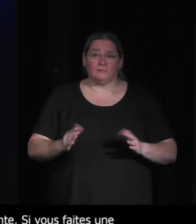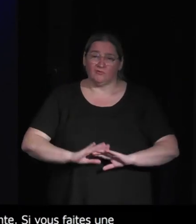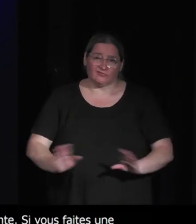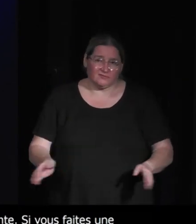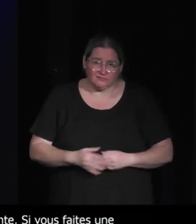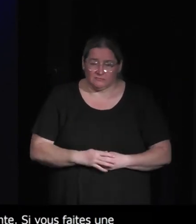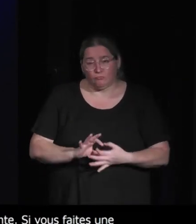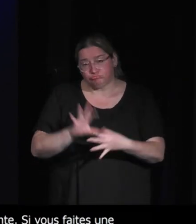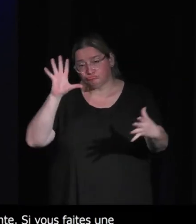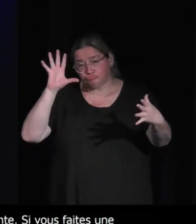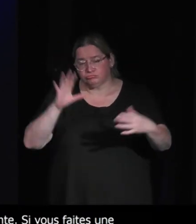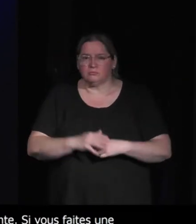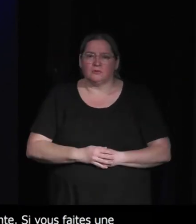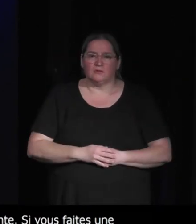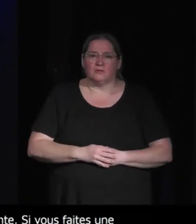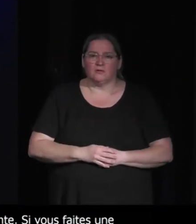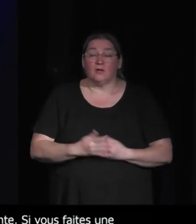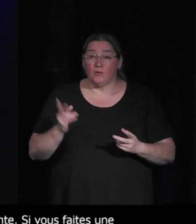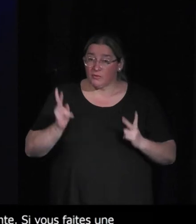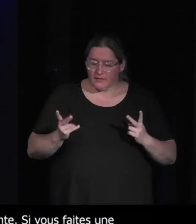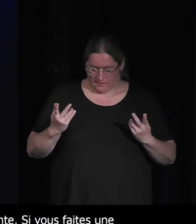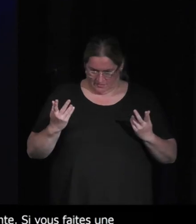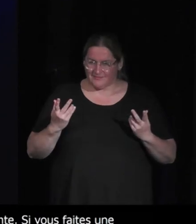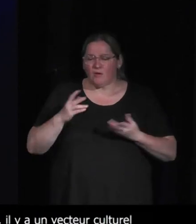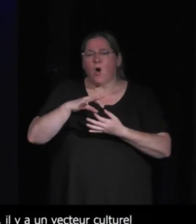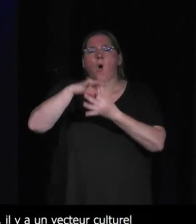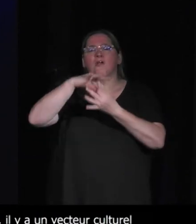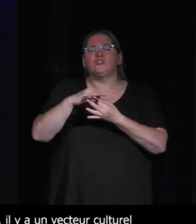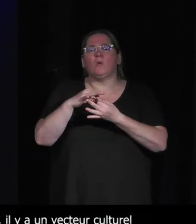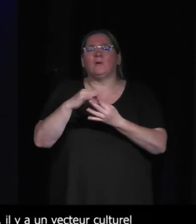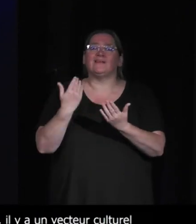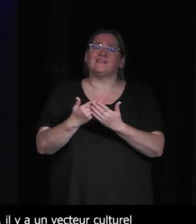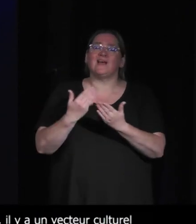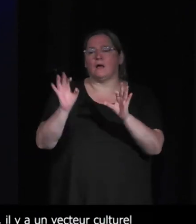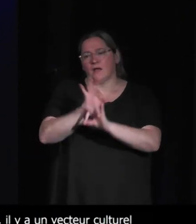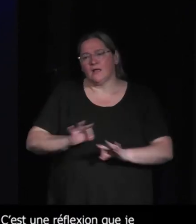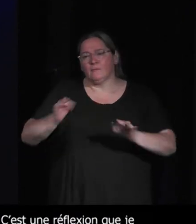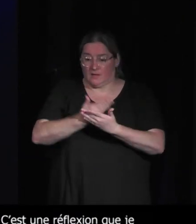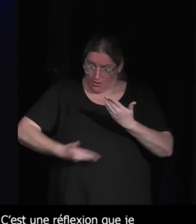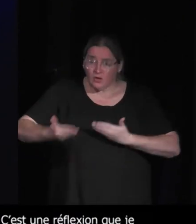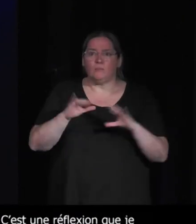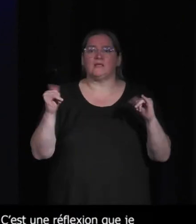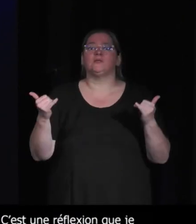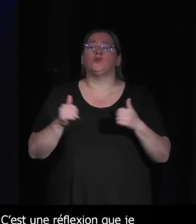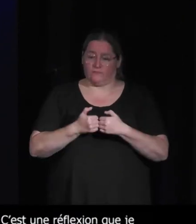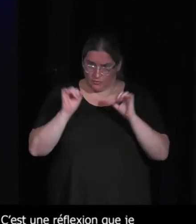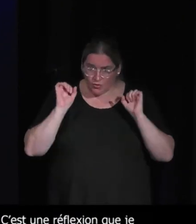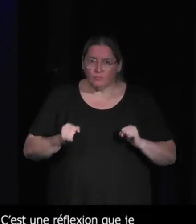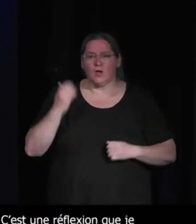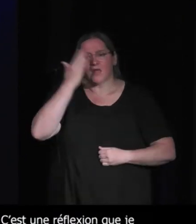un peu religieux on a peut-être les jeux vidéo à notre disposition enfin en tout cas c'est une réflexion que je voulais vous apporter aujourd'hui est-ce que